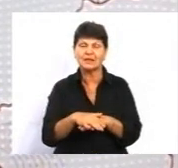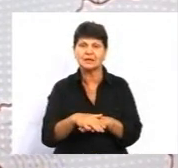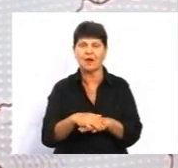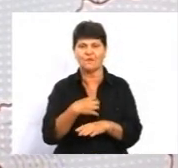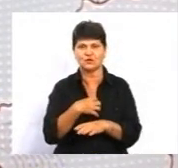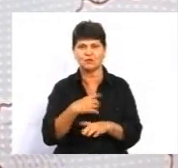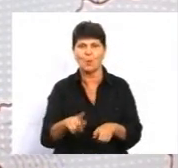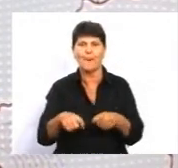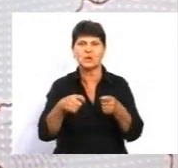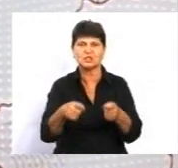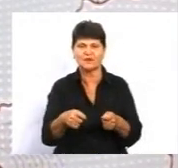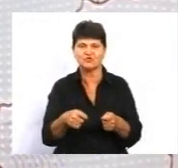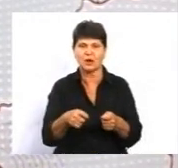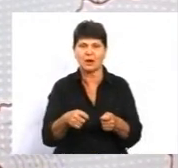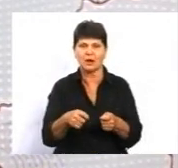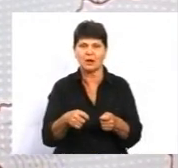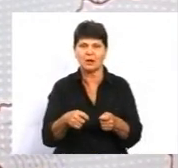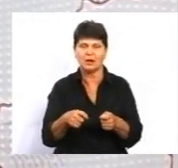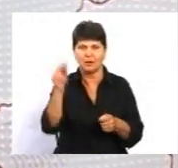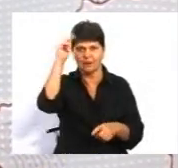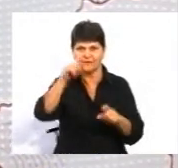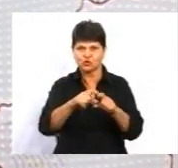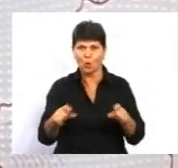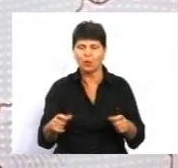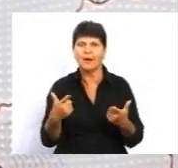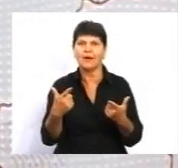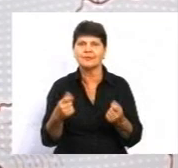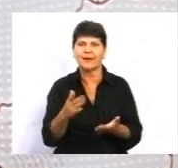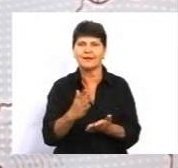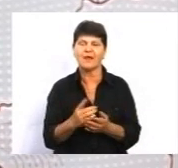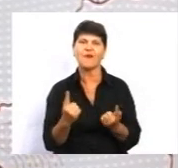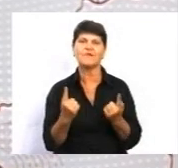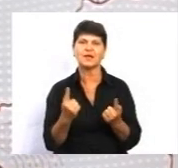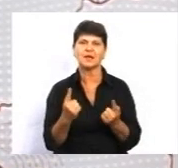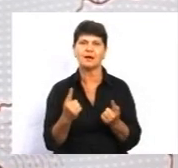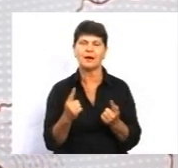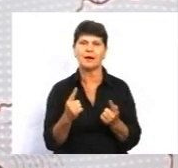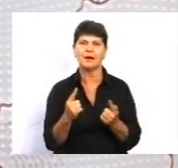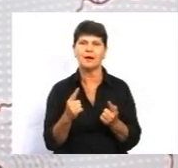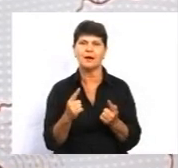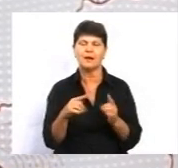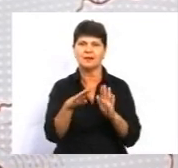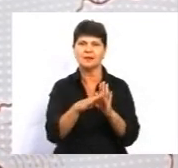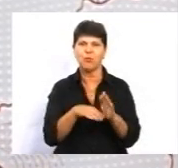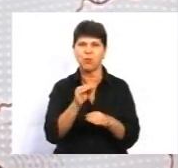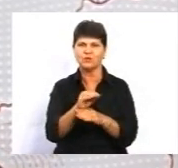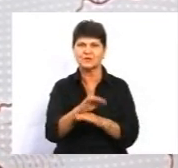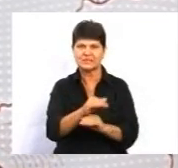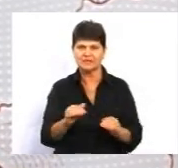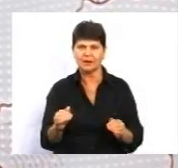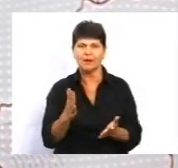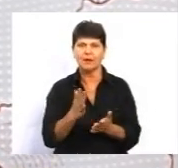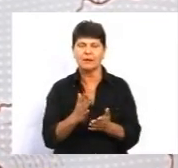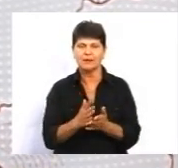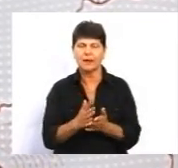першу чергу, опорним школам. Школам, де є велика наповнюваність дітей, і де є класи з поглибленим